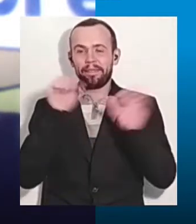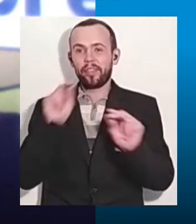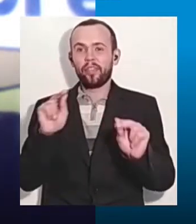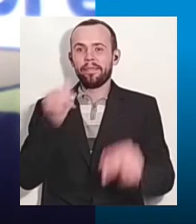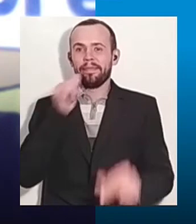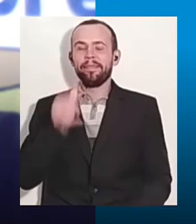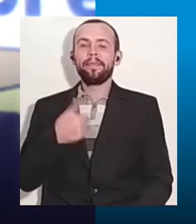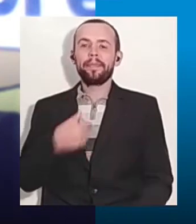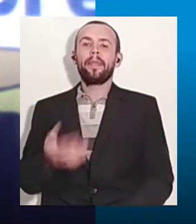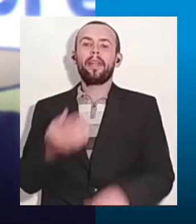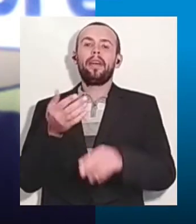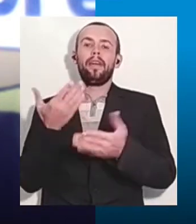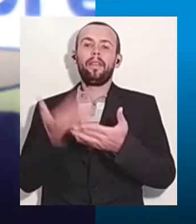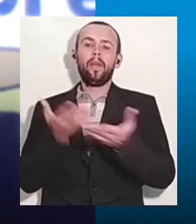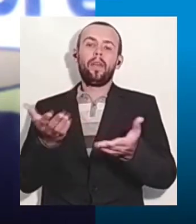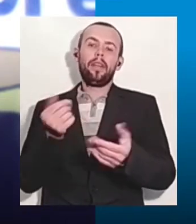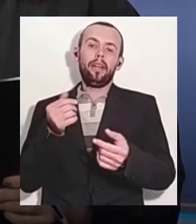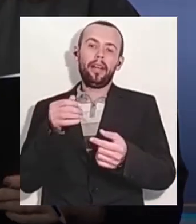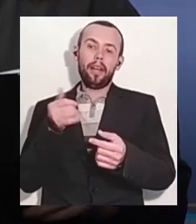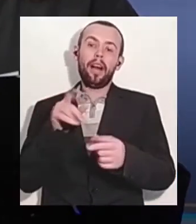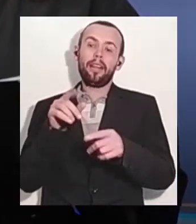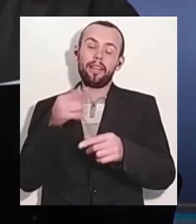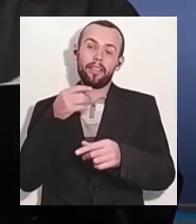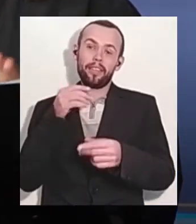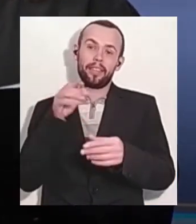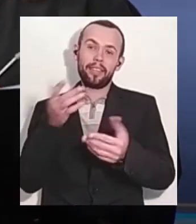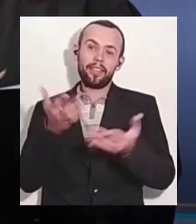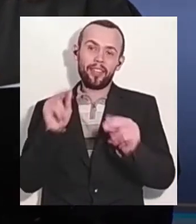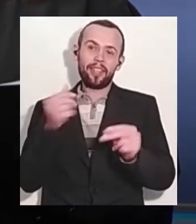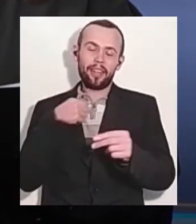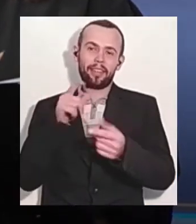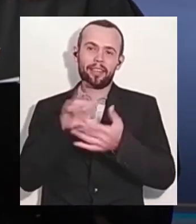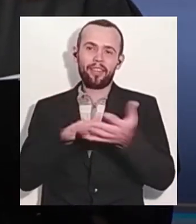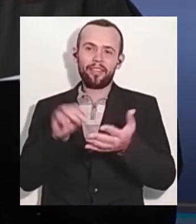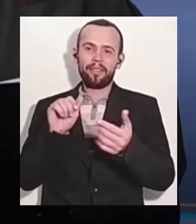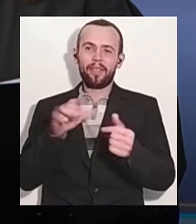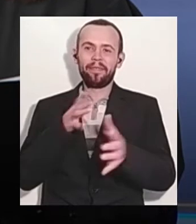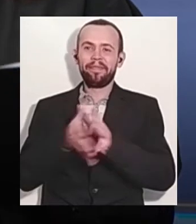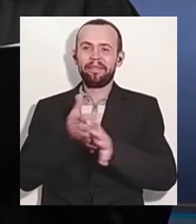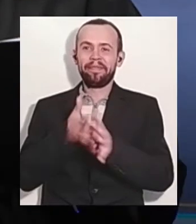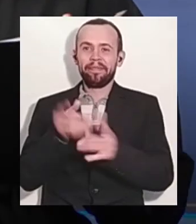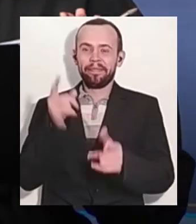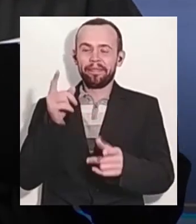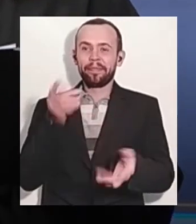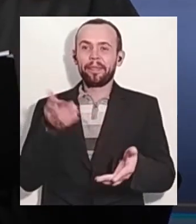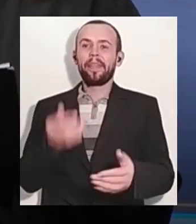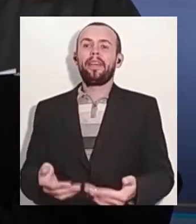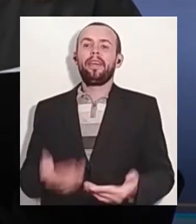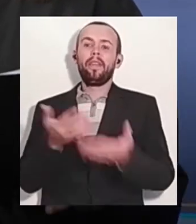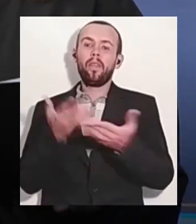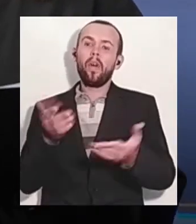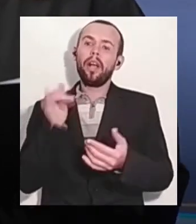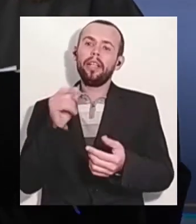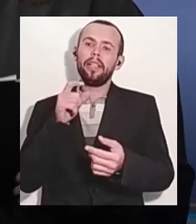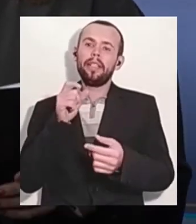скажімо так, цих хлопців. Все ж таки, Олегу, чи такі акції протесту не створюють